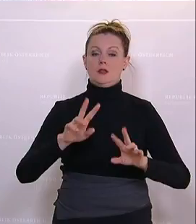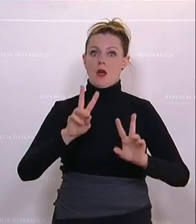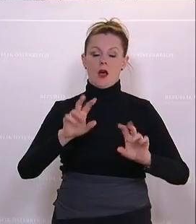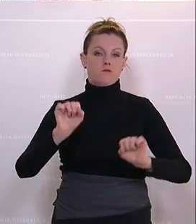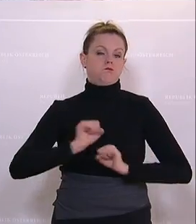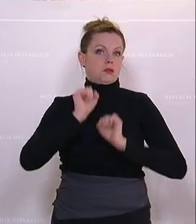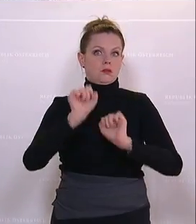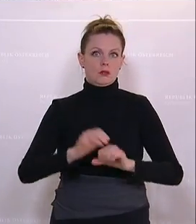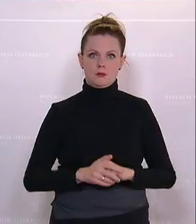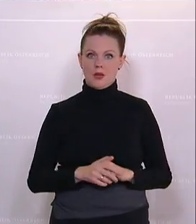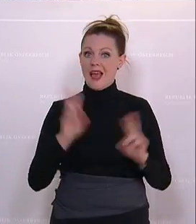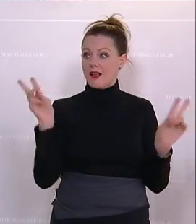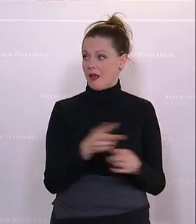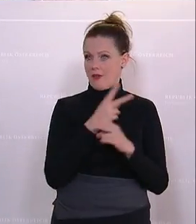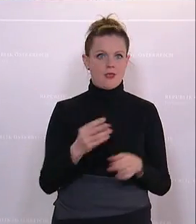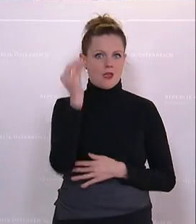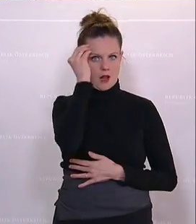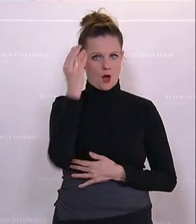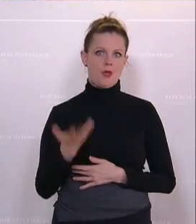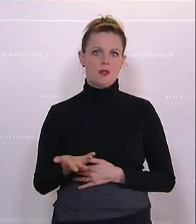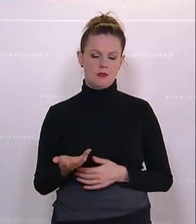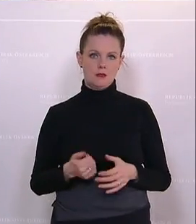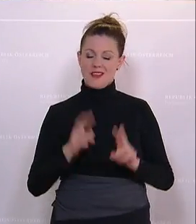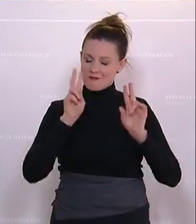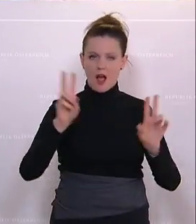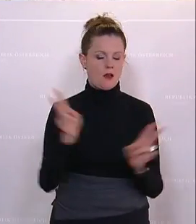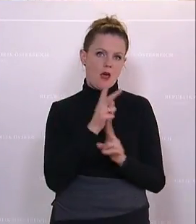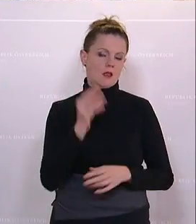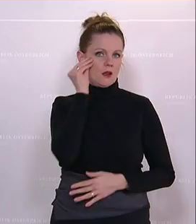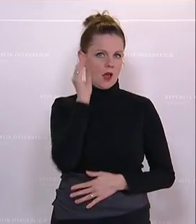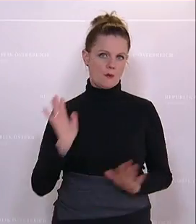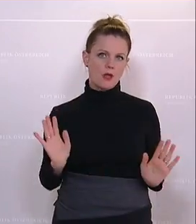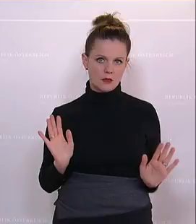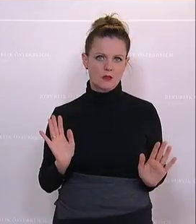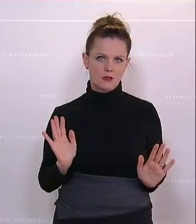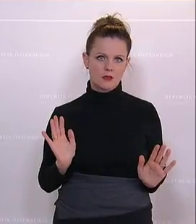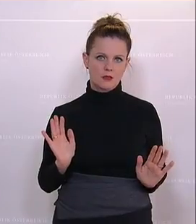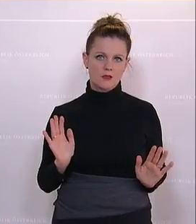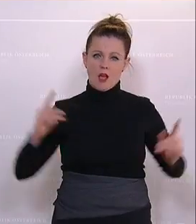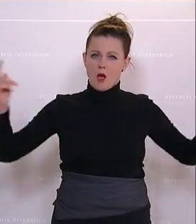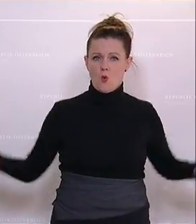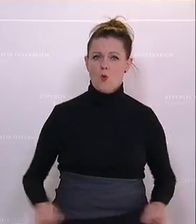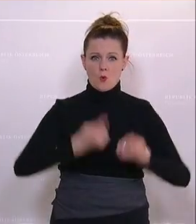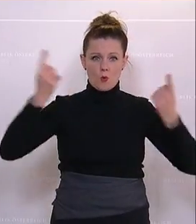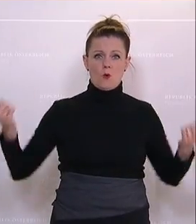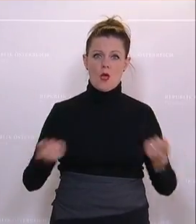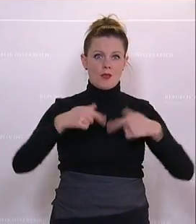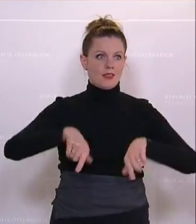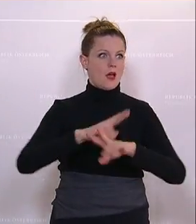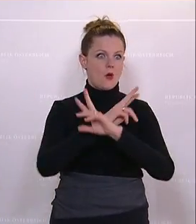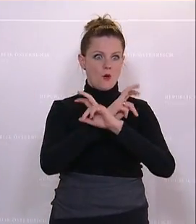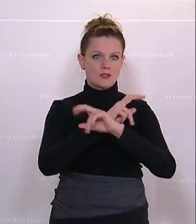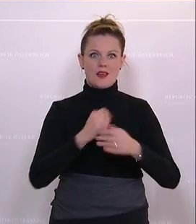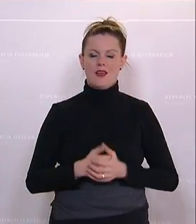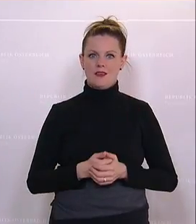Und ich bin fassungslos, ich bin fassungslos, wenn Kampagnen betrieben werden hier in Österreich, wenn die